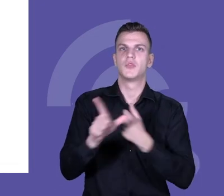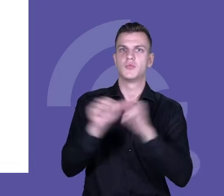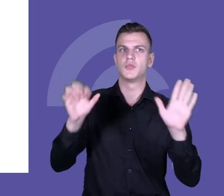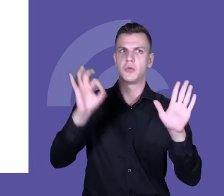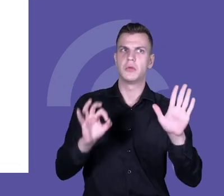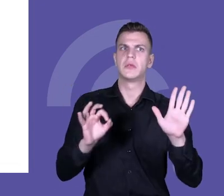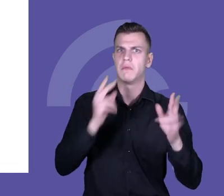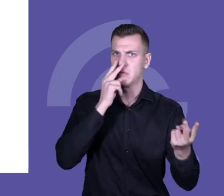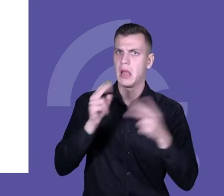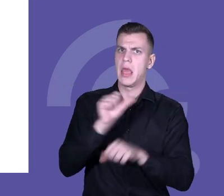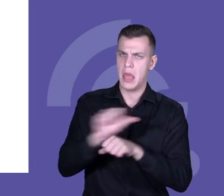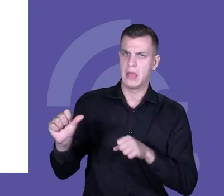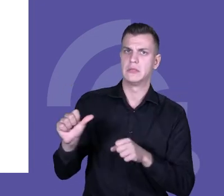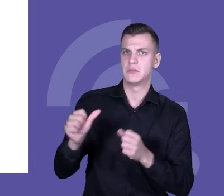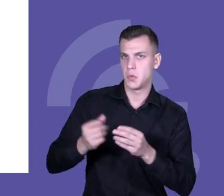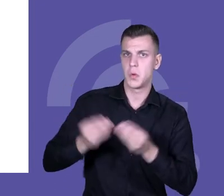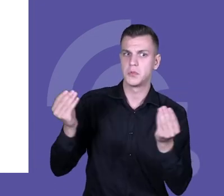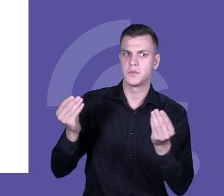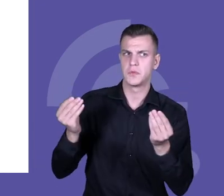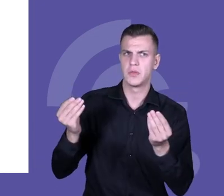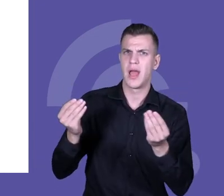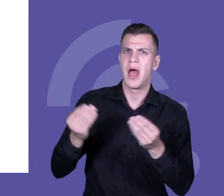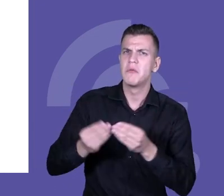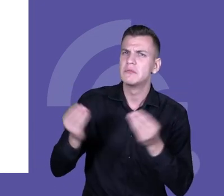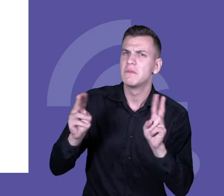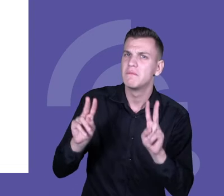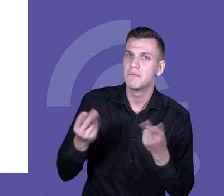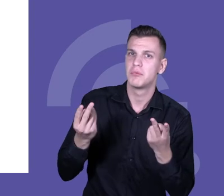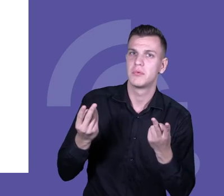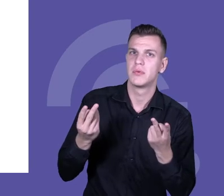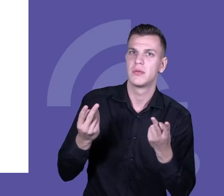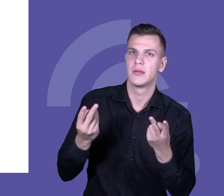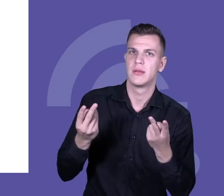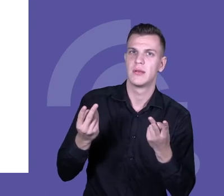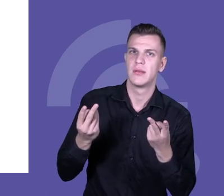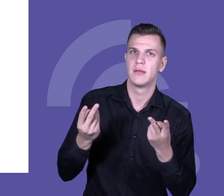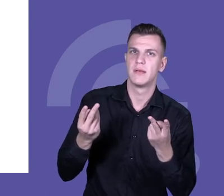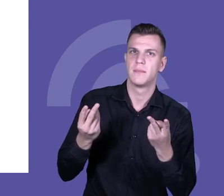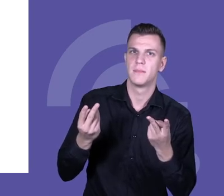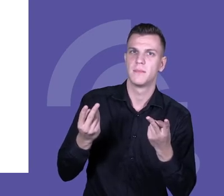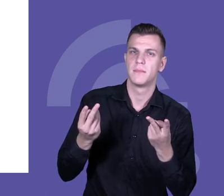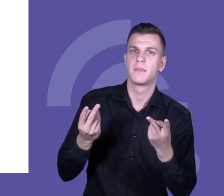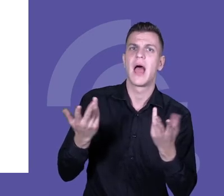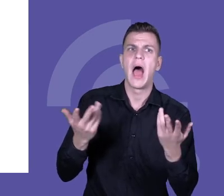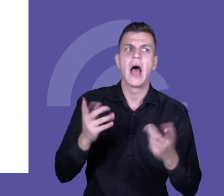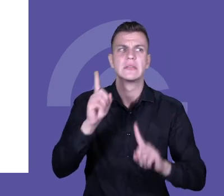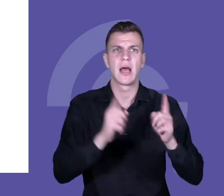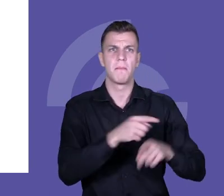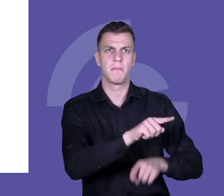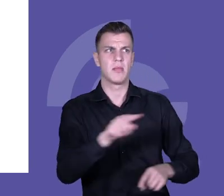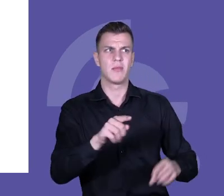ale co spowodowało, że ten wzrost nastąpił, co spowodowało, że w niektórych przypadkach tego wzrostu nie było.